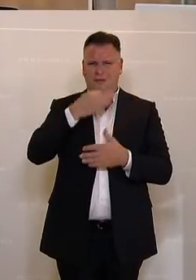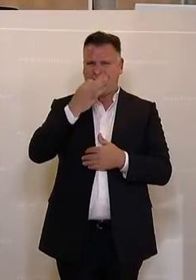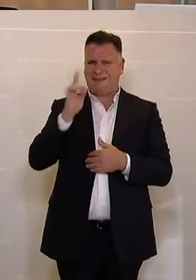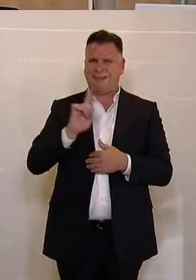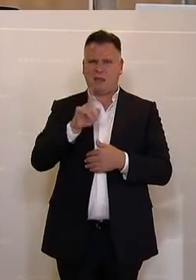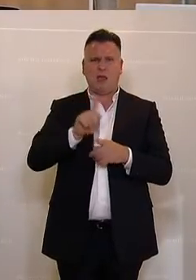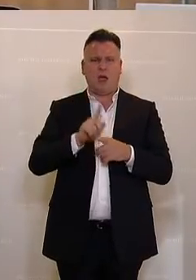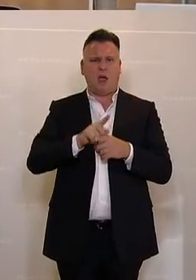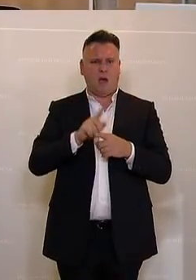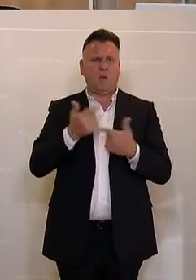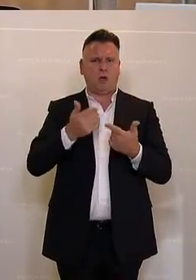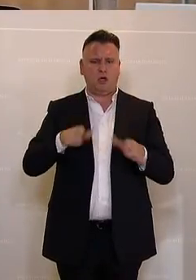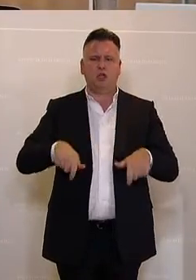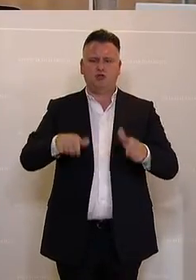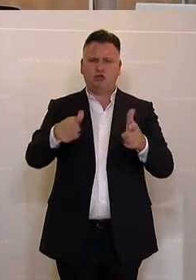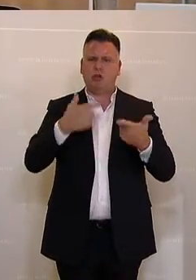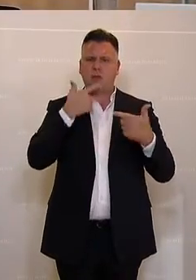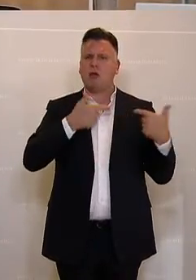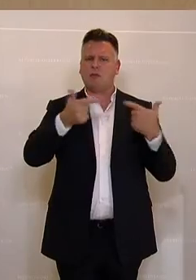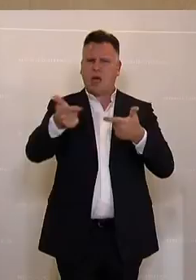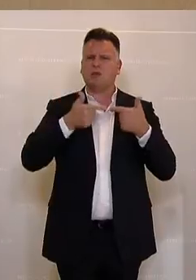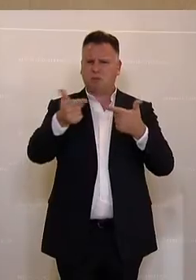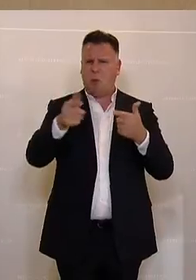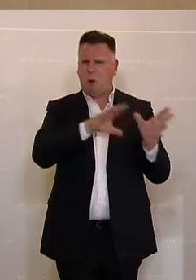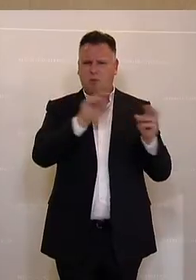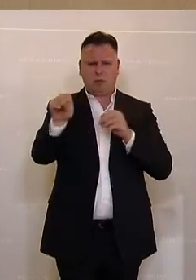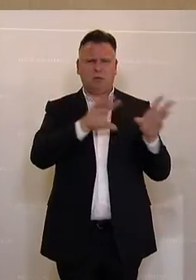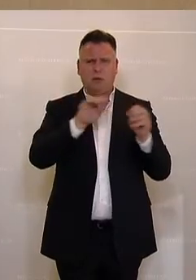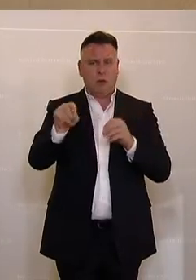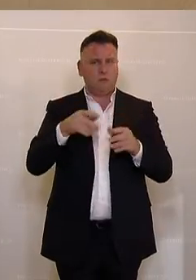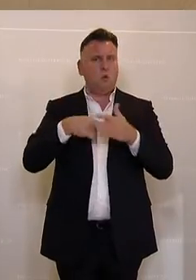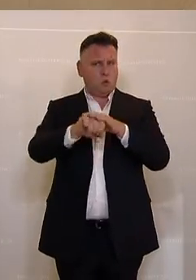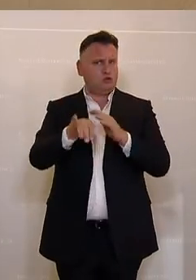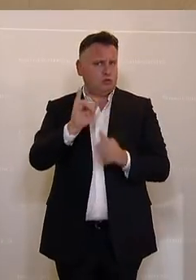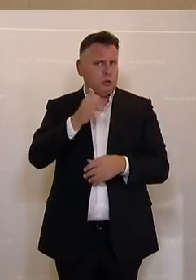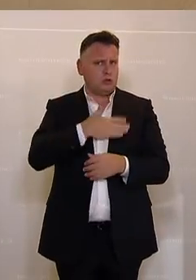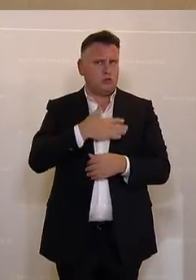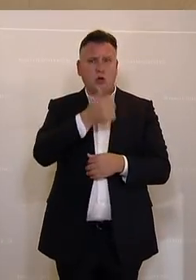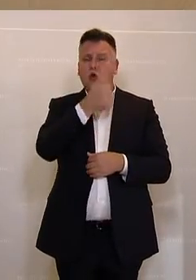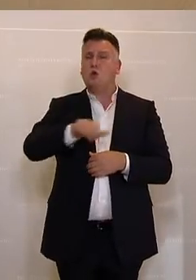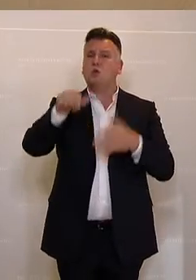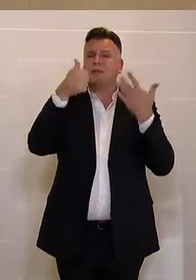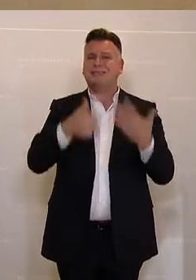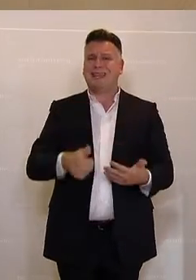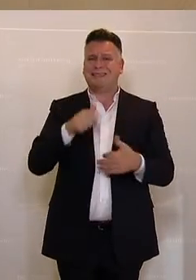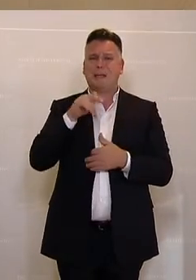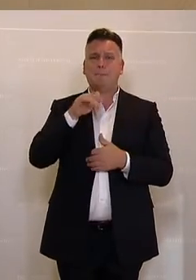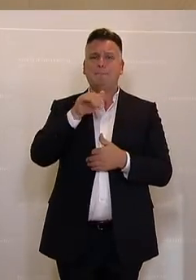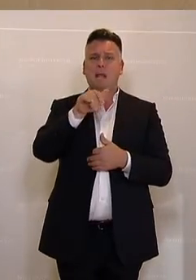den Güterverkehr auf der Schiene entsprechend unterstützen müssen, Ja, das tun wir auch, indem wir 160 Millionen Euro